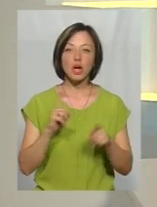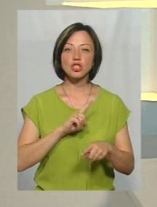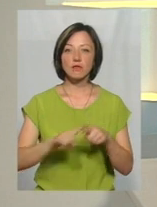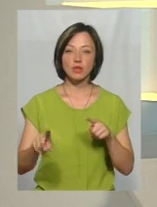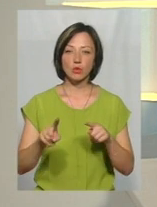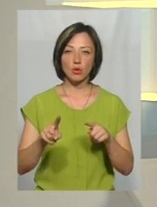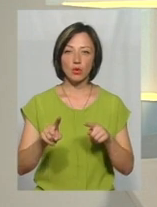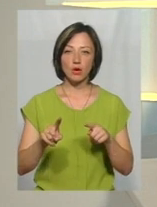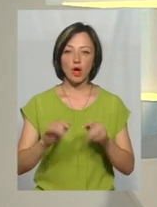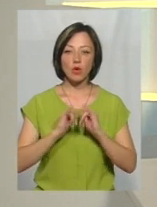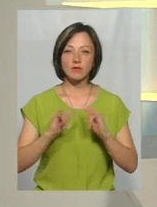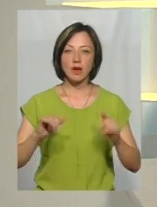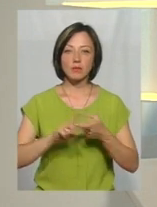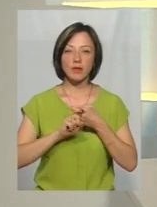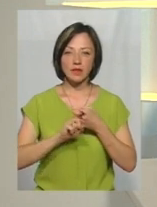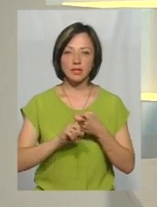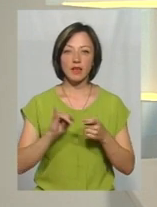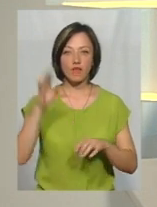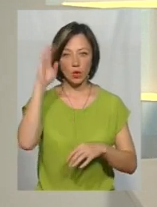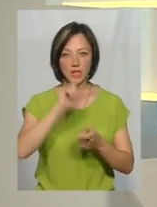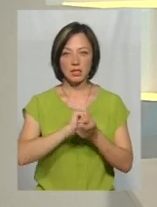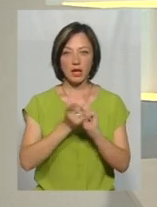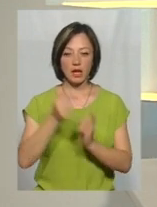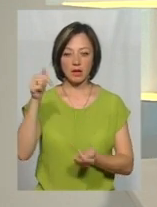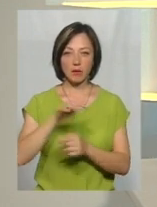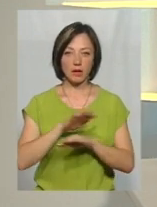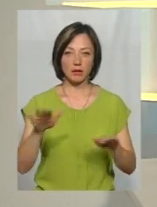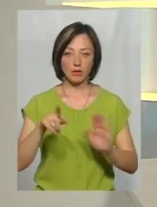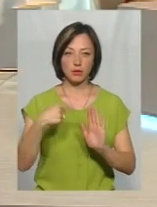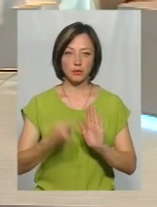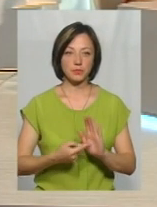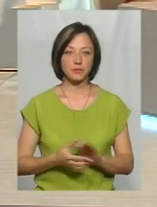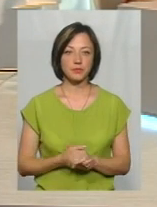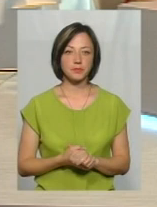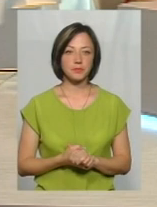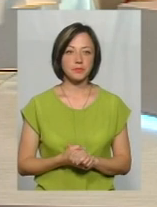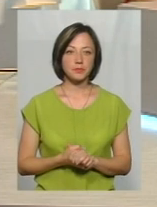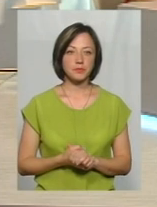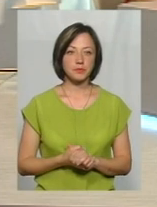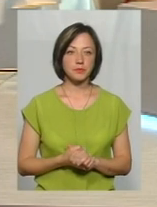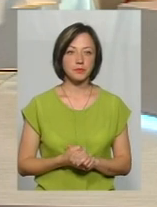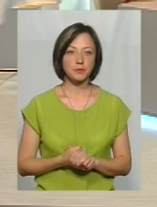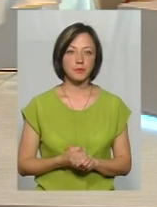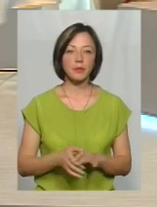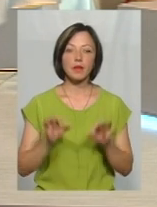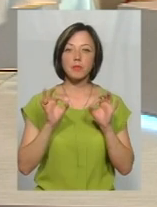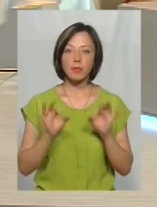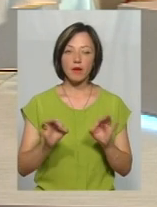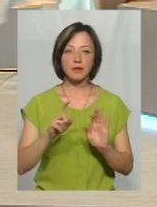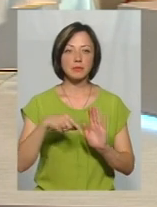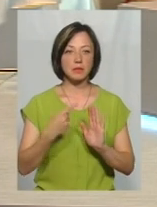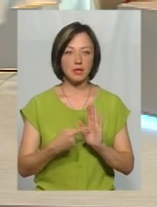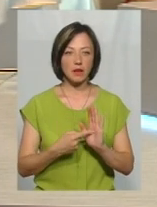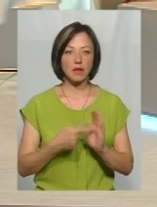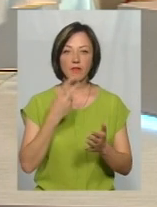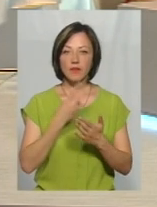розвиваються патогенні інфекції і вода стає непридатною? До речі, абсолютно вірне таке запитання.